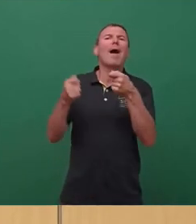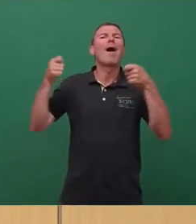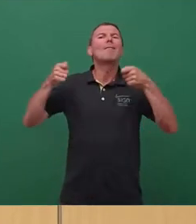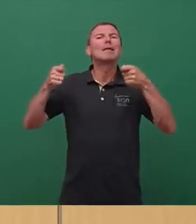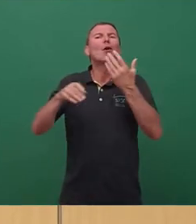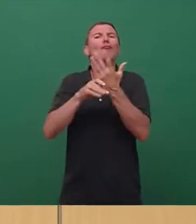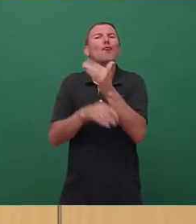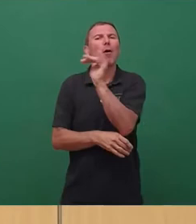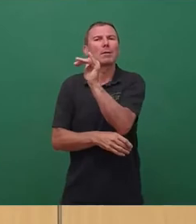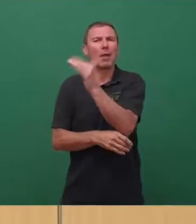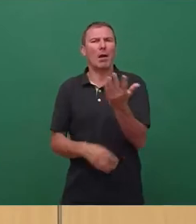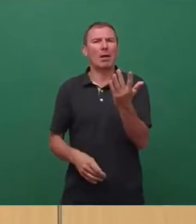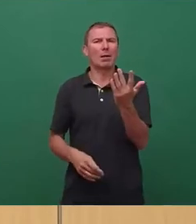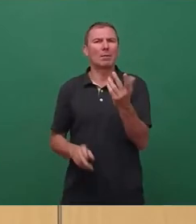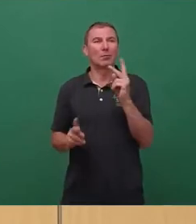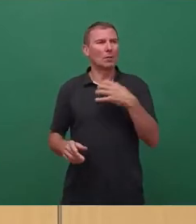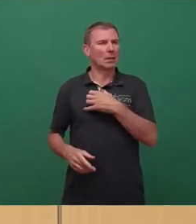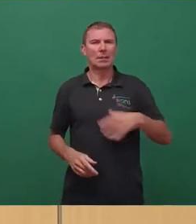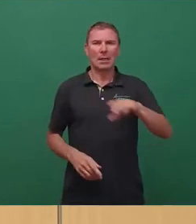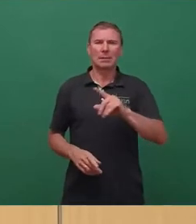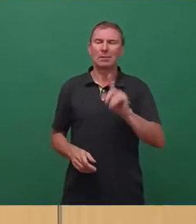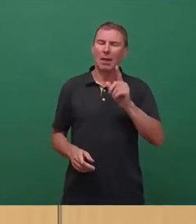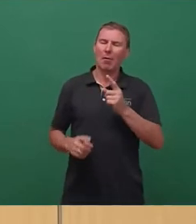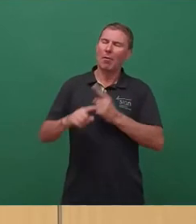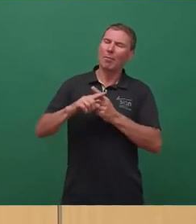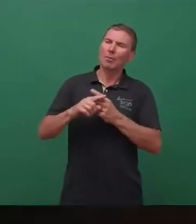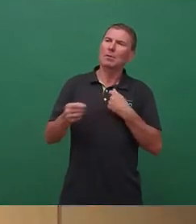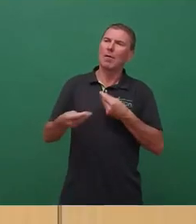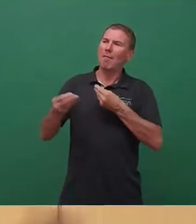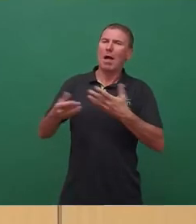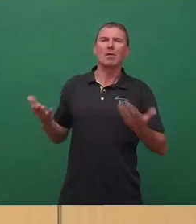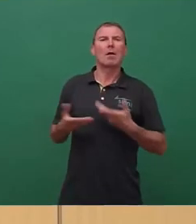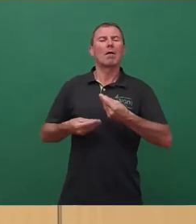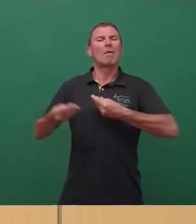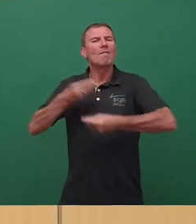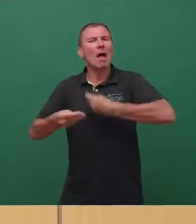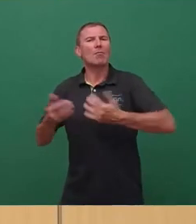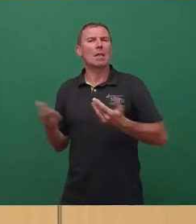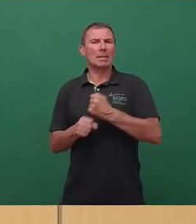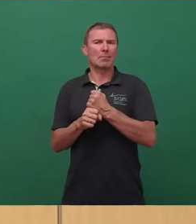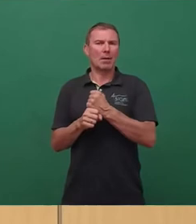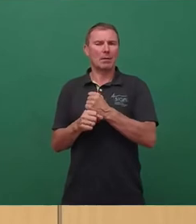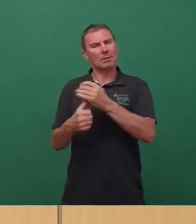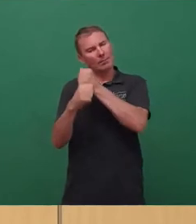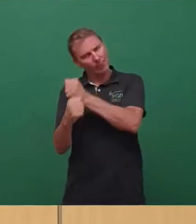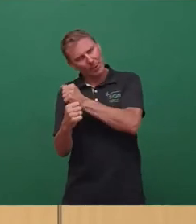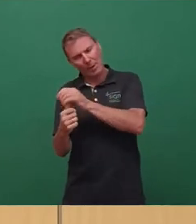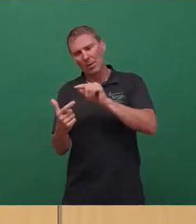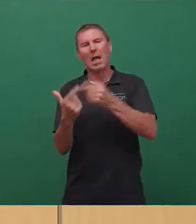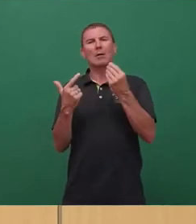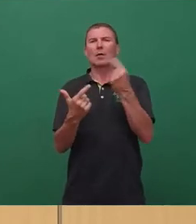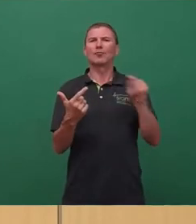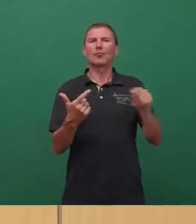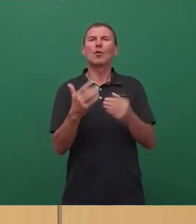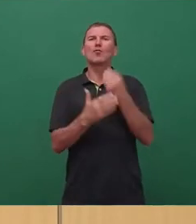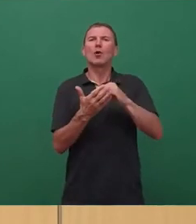was, glaube ich, auch der Stadt Dresden insgesamt die Verhandlungen leichter macht. Und dass wir passend zur Debatte in der aktuellen Stunde zum Neustad der Markt